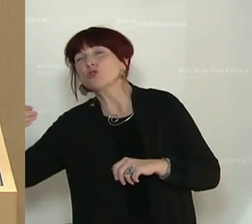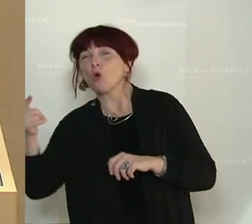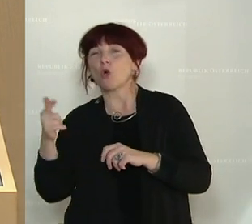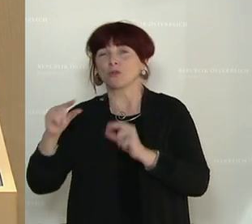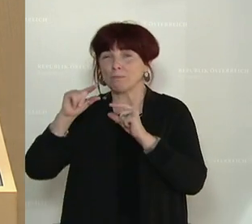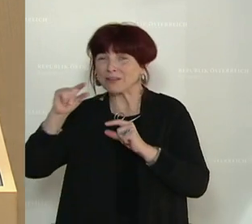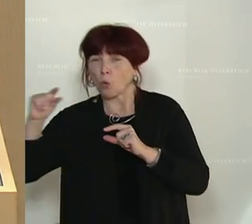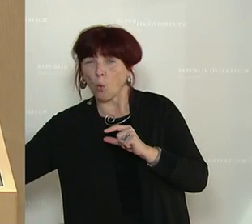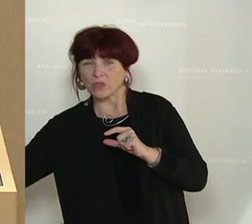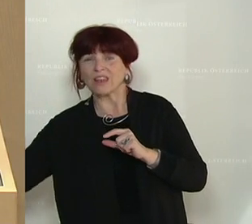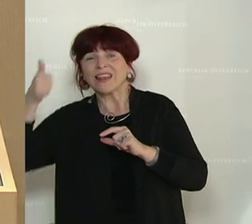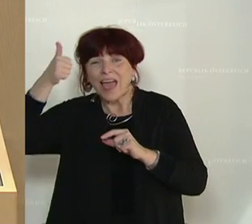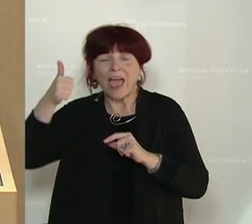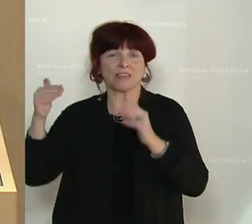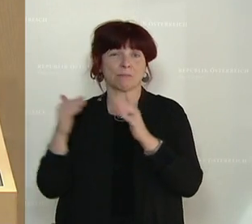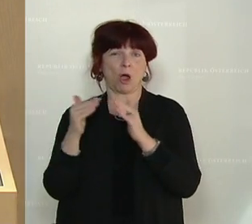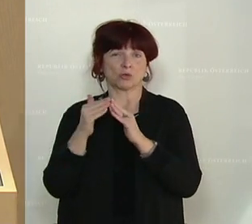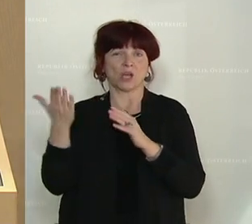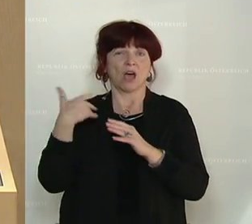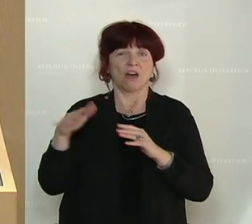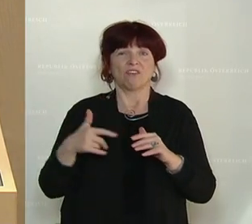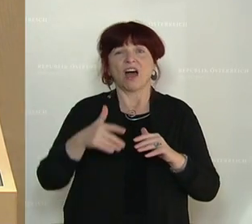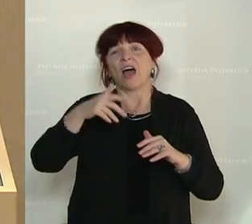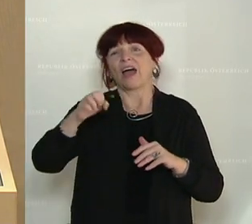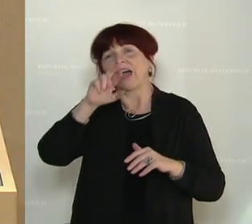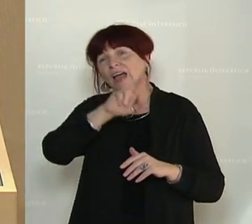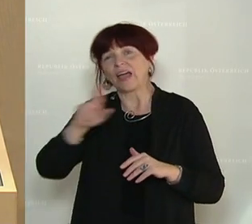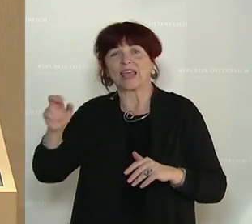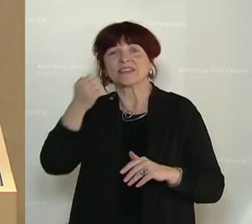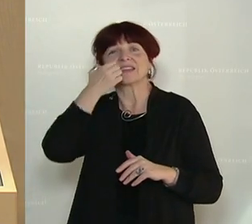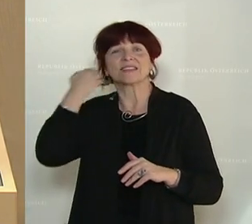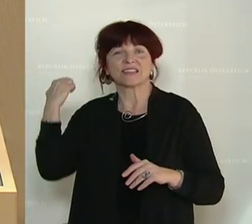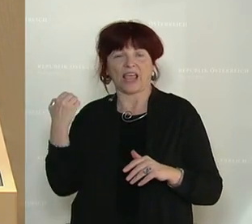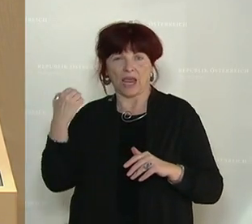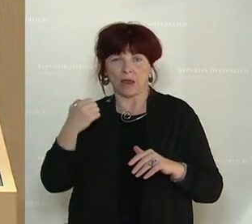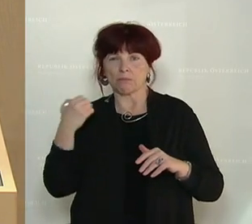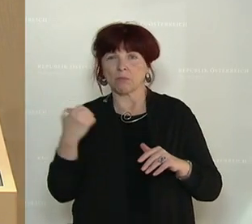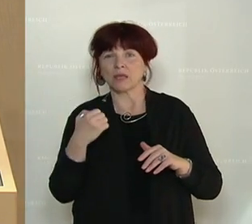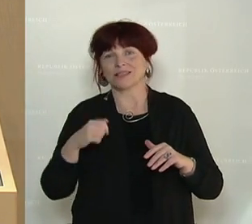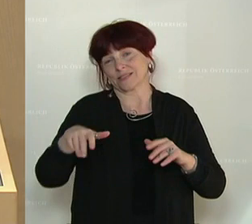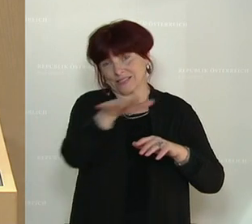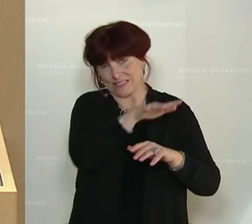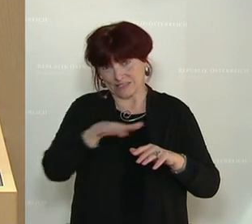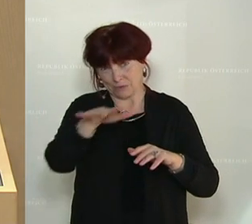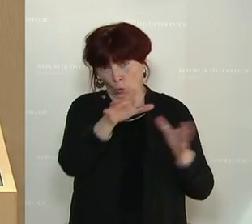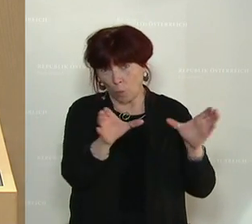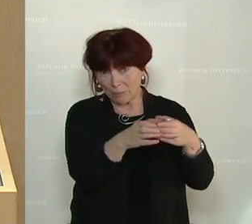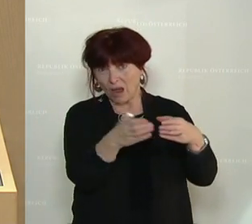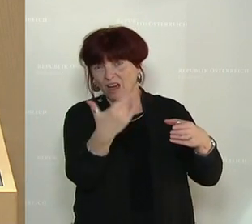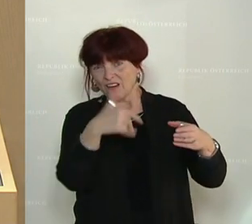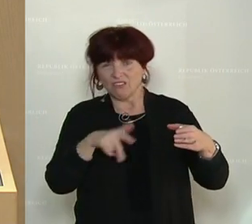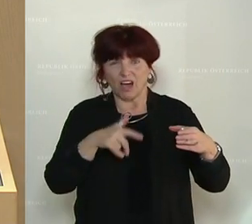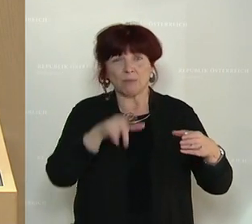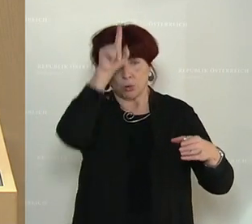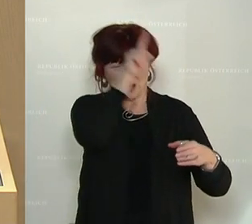erinnere an die Razzien in der rechtsextremen Szene in den vergangenen Monaten, Herr Minister, Sie haben es selber heute angesprochen. Ich erinnere